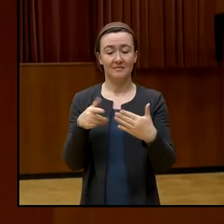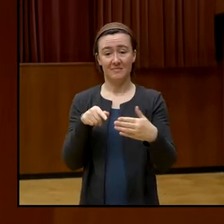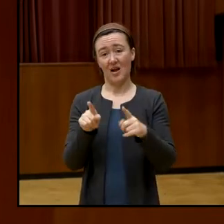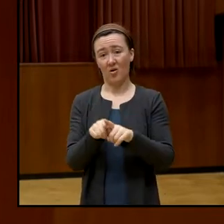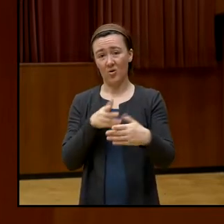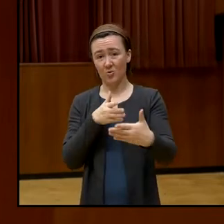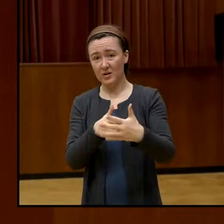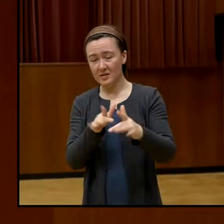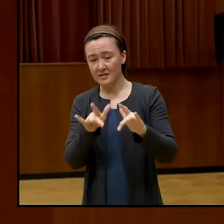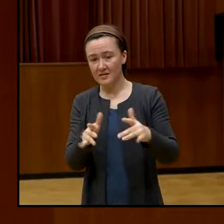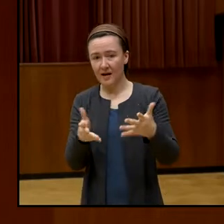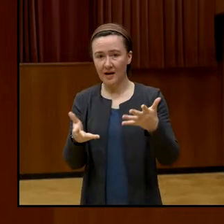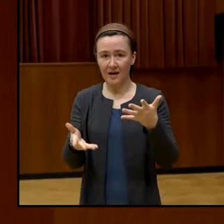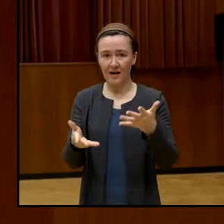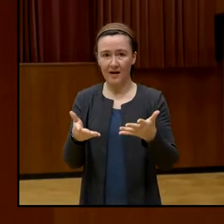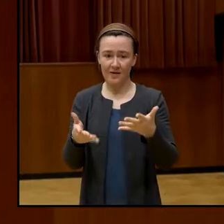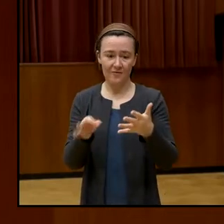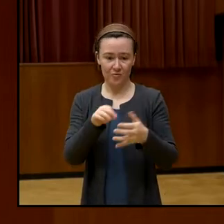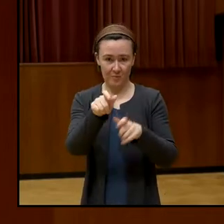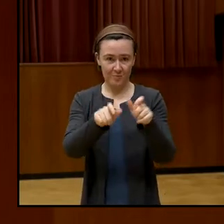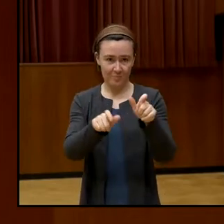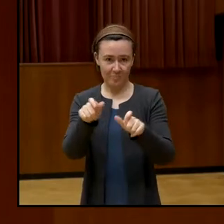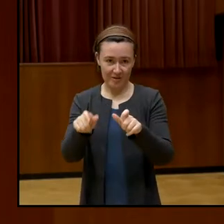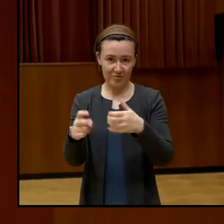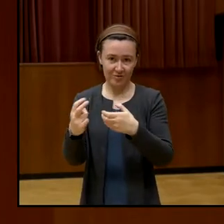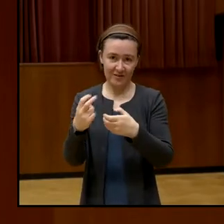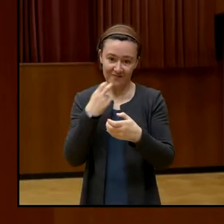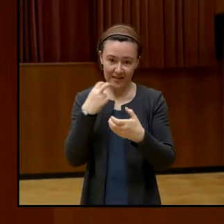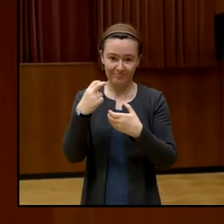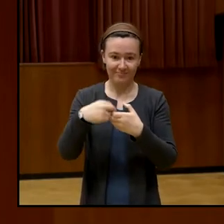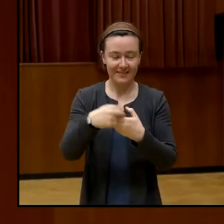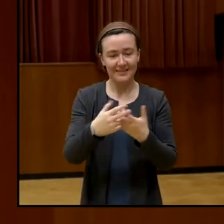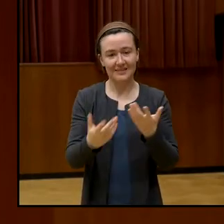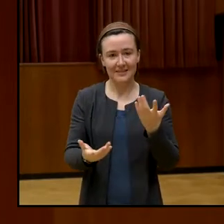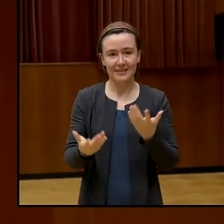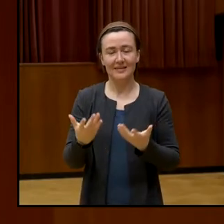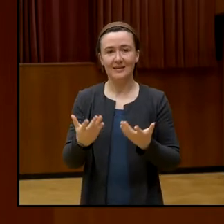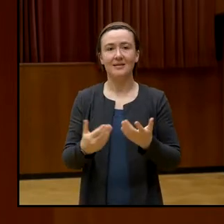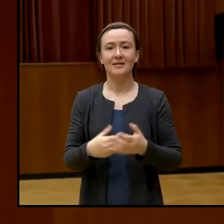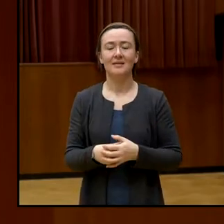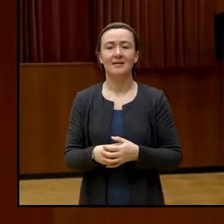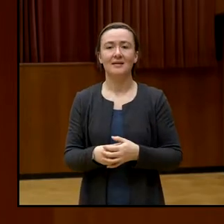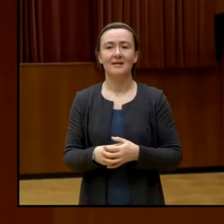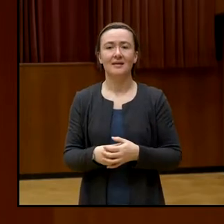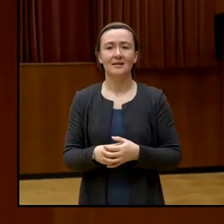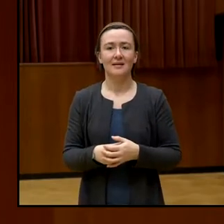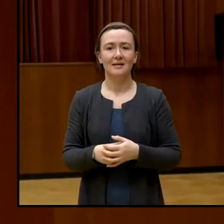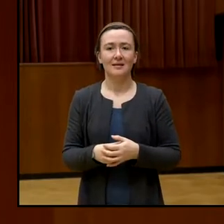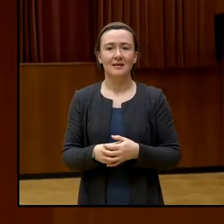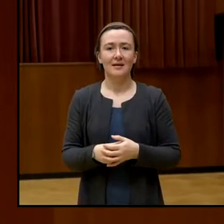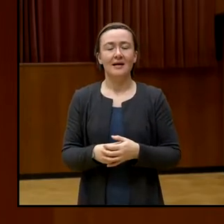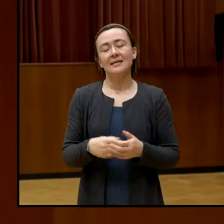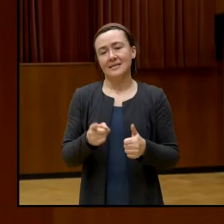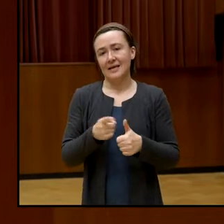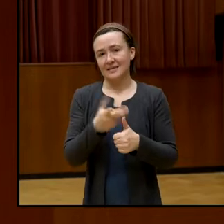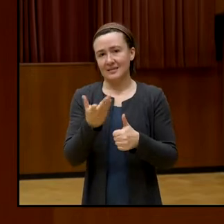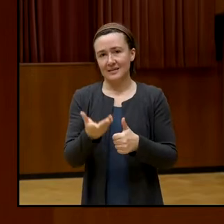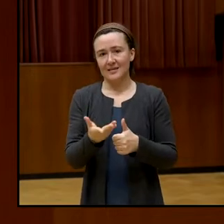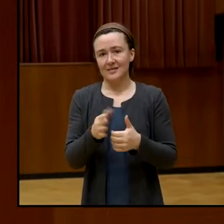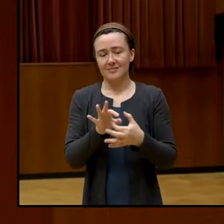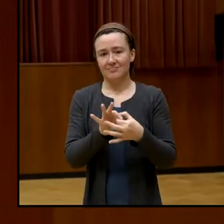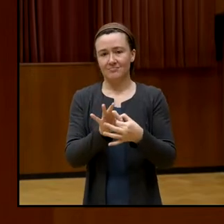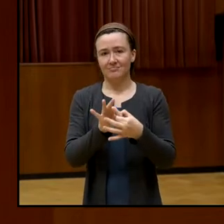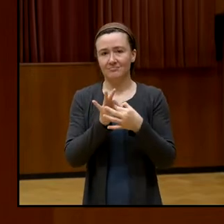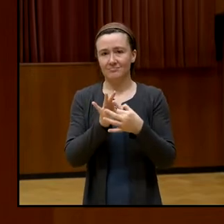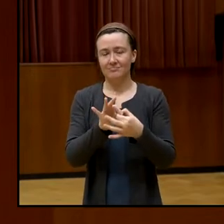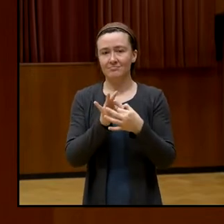sind für die Teilnahme an diesen Partizipationsprozessen, das ist so das eine die Frage nach diesen